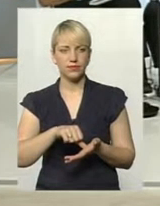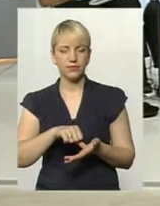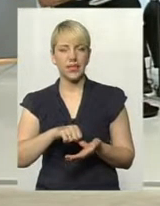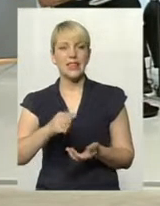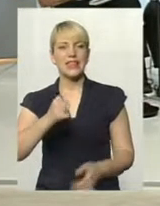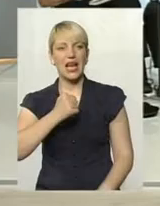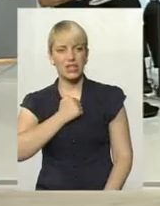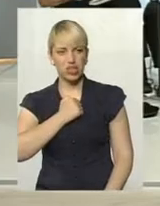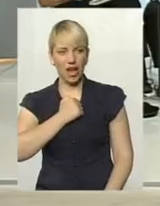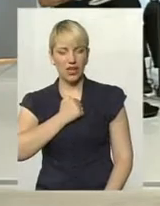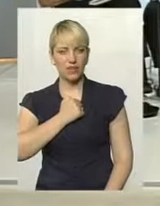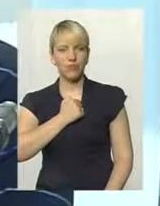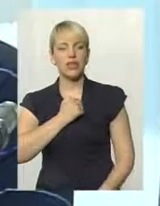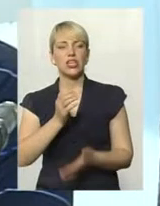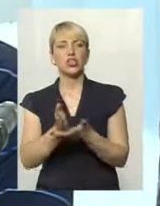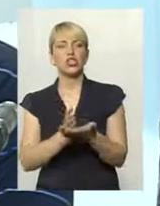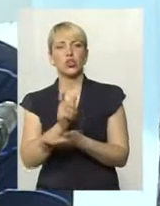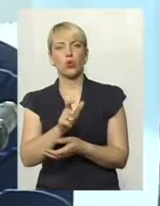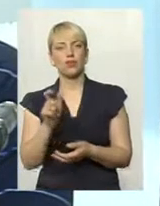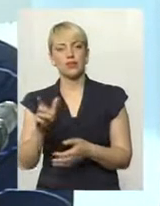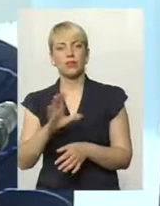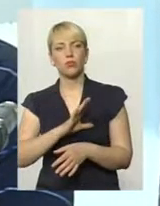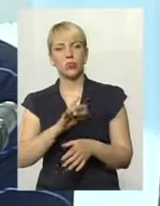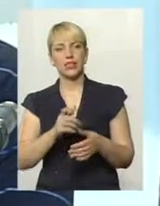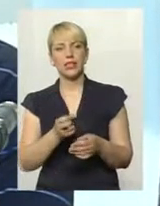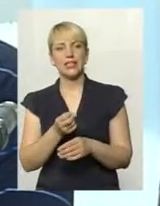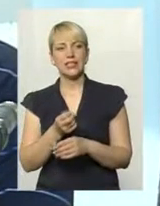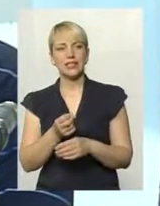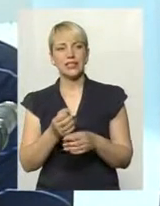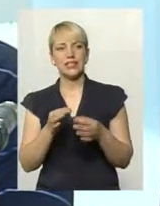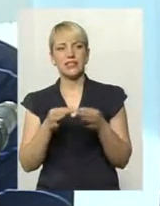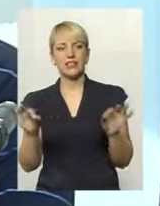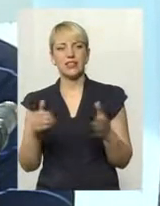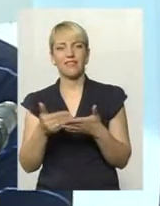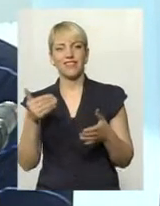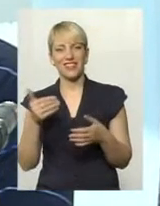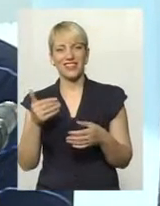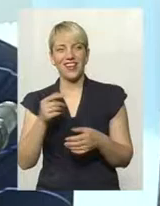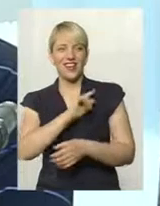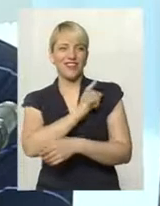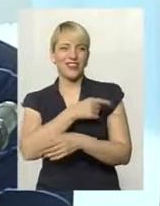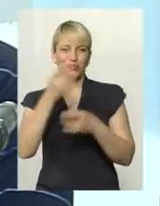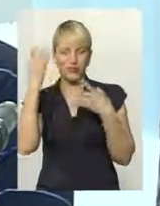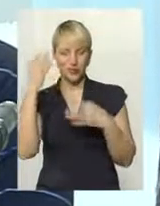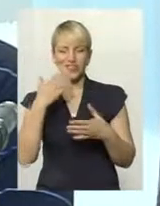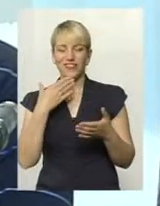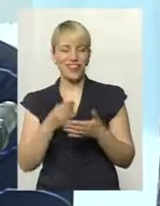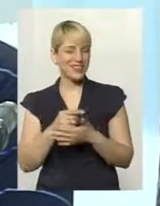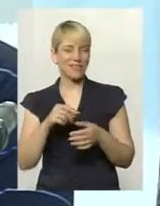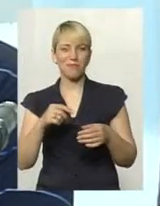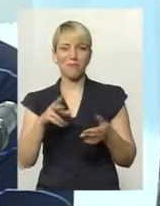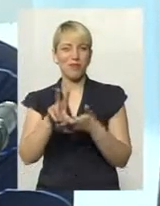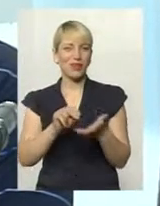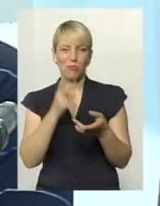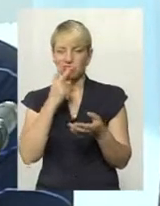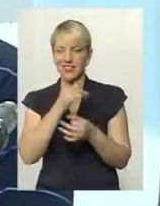На жаль, більшість чиновників були звільнені в школі від фізкультури, тому вони власним прикладом показати не зможуть